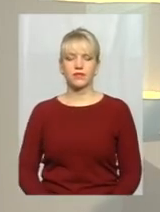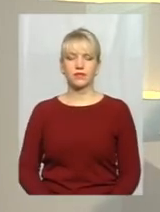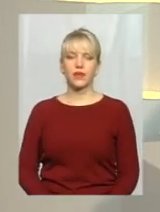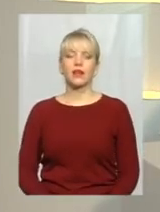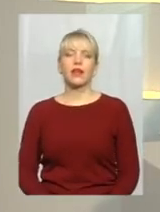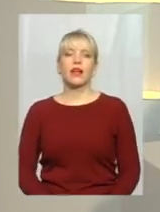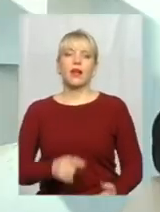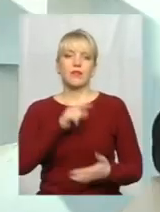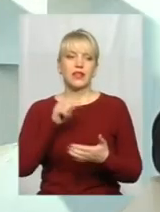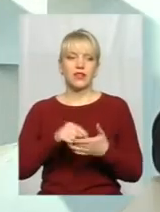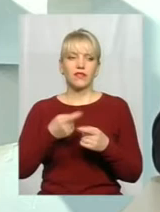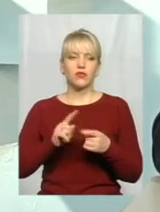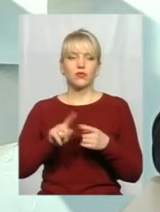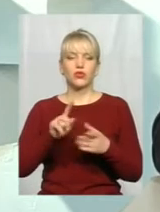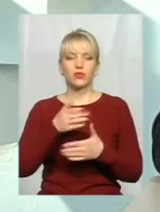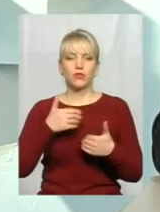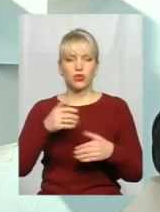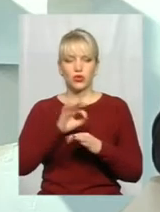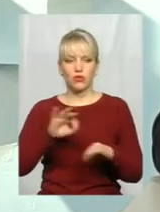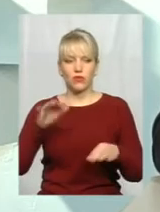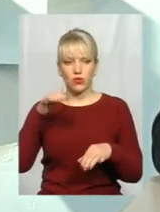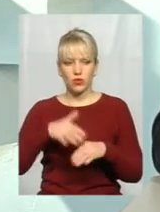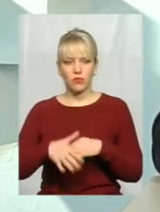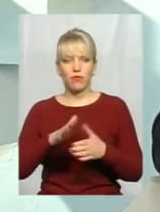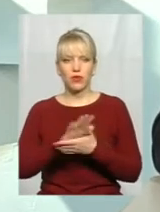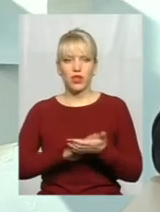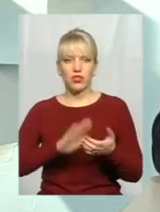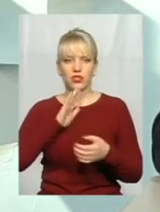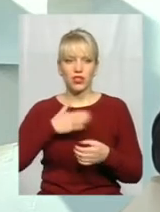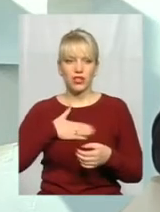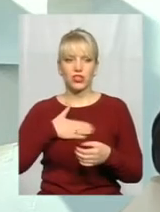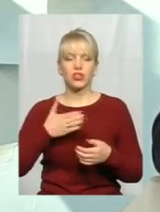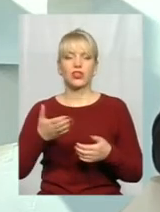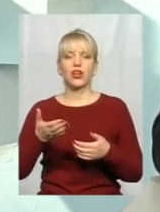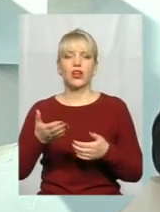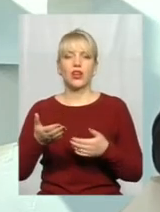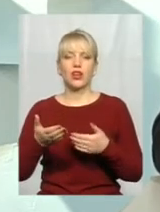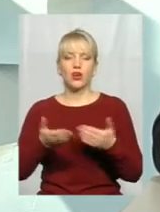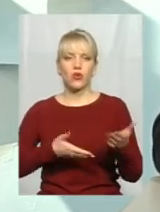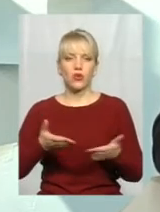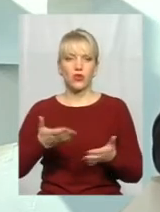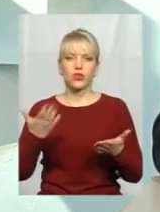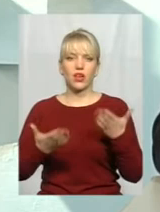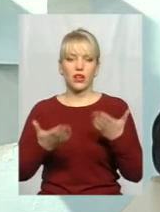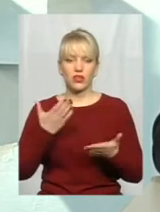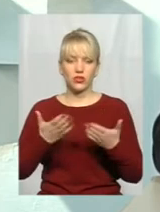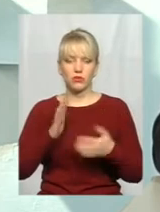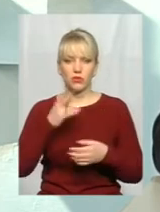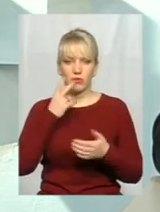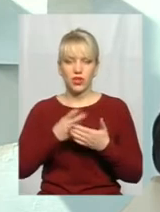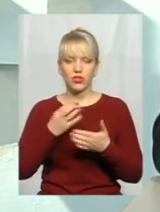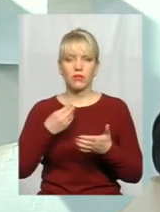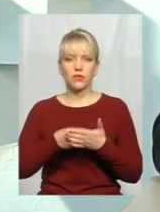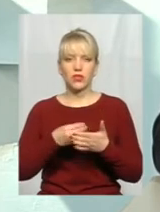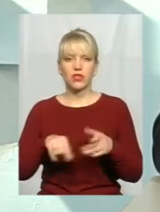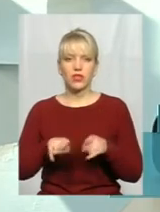тому, що ми чудово розуміємо, що в подальших наших кроках, якщо буде, ми бачите по бюджету такі самі речі,